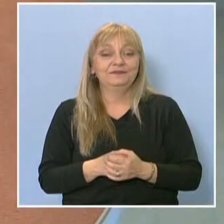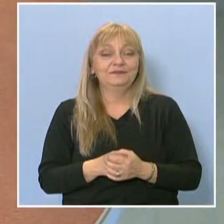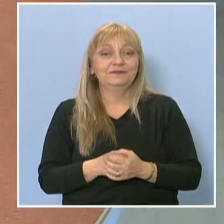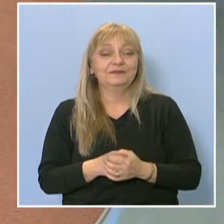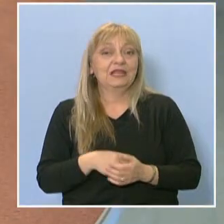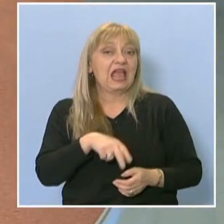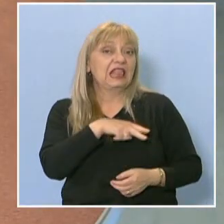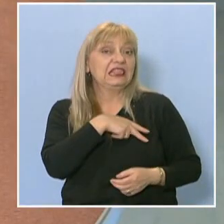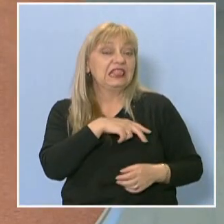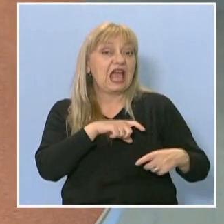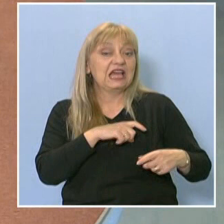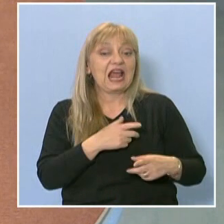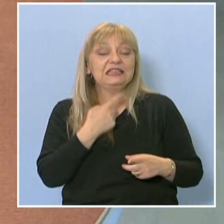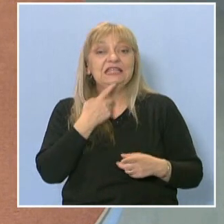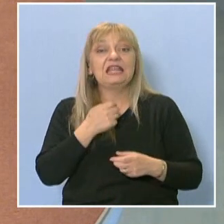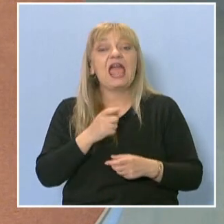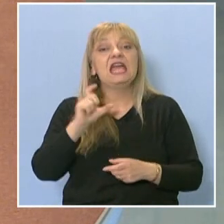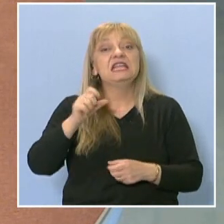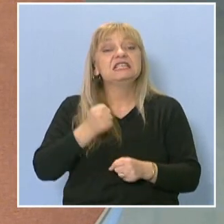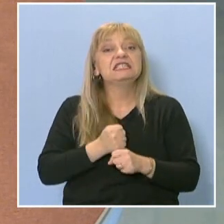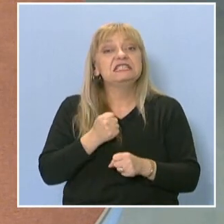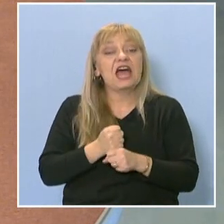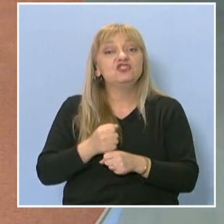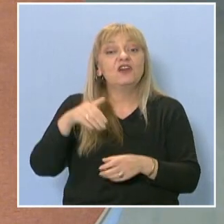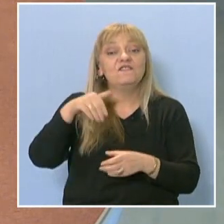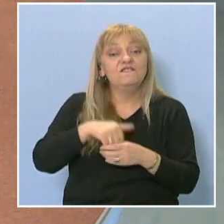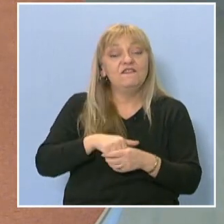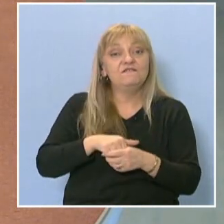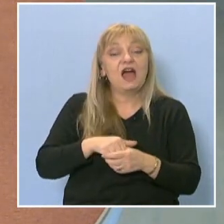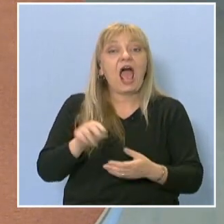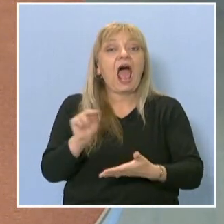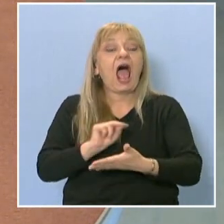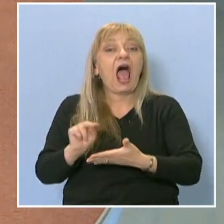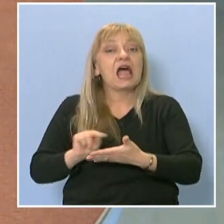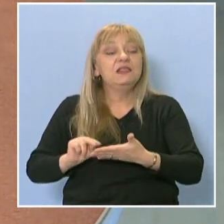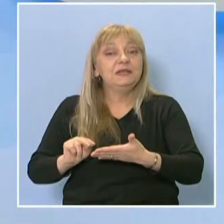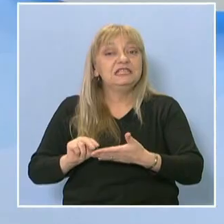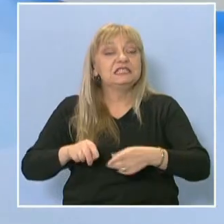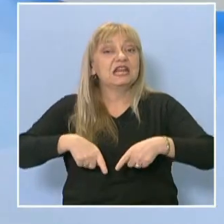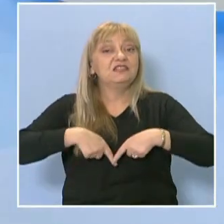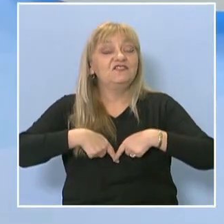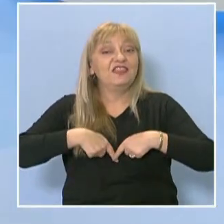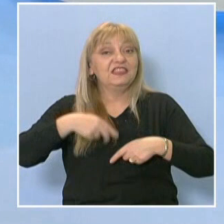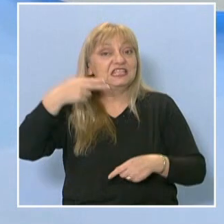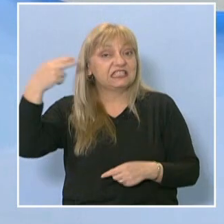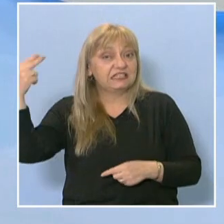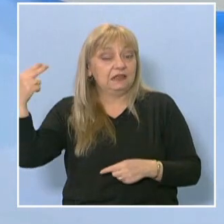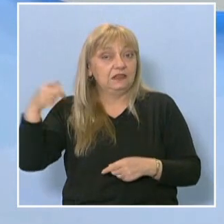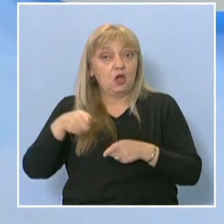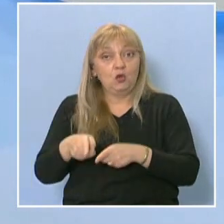Наградата ви е стажа в административния съд. Това